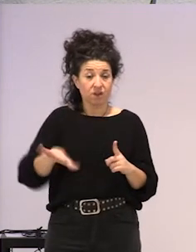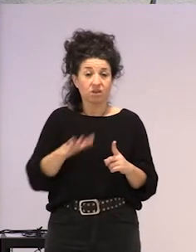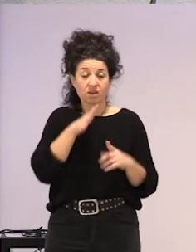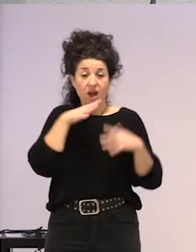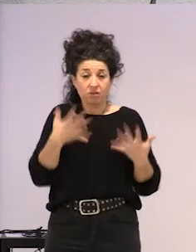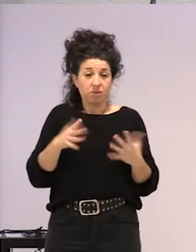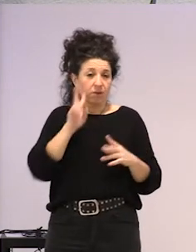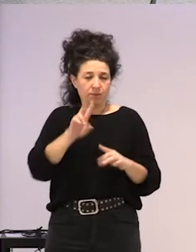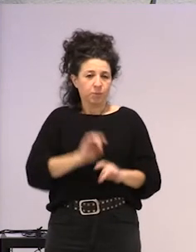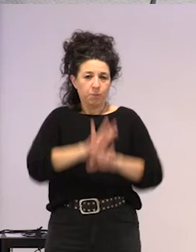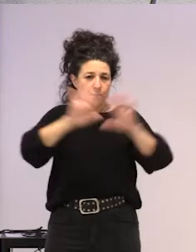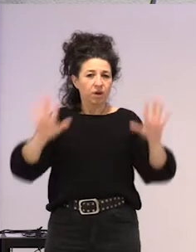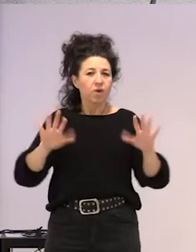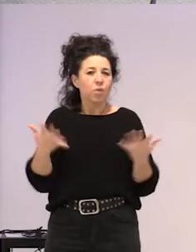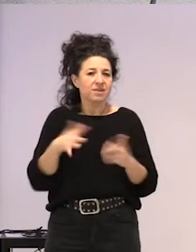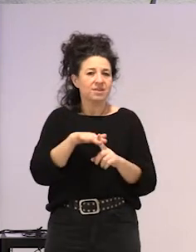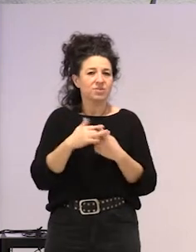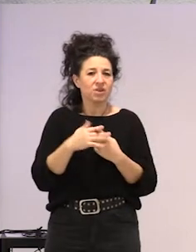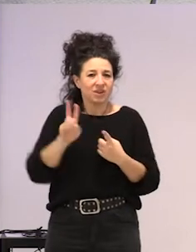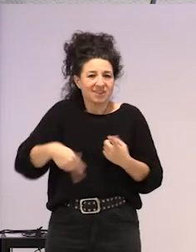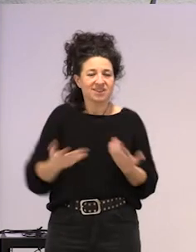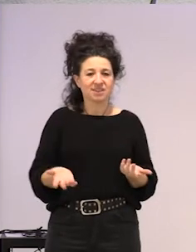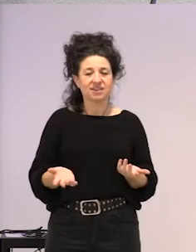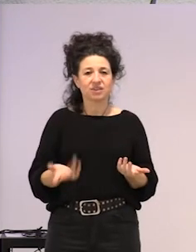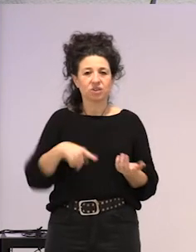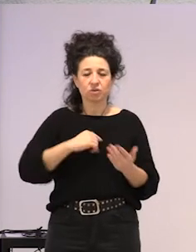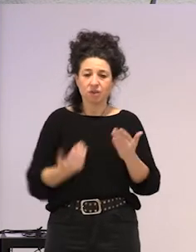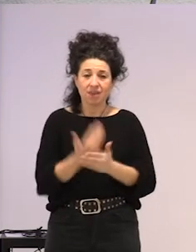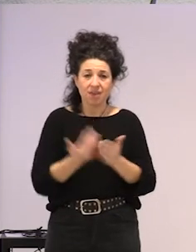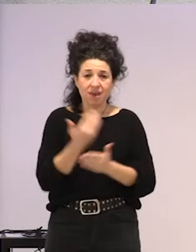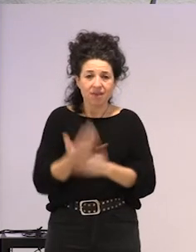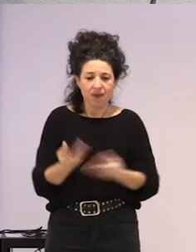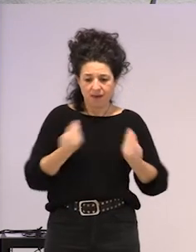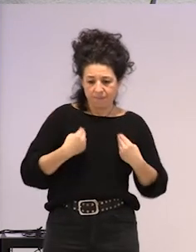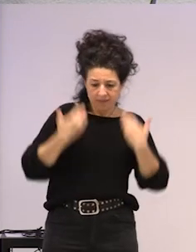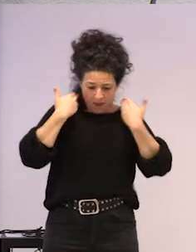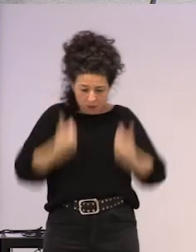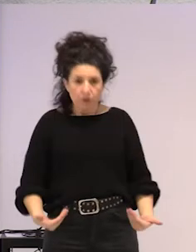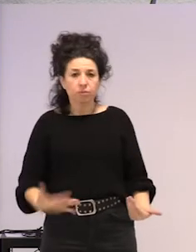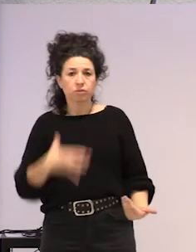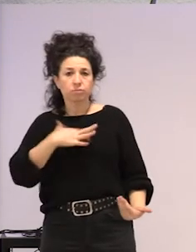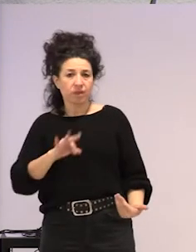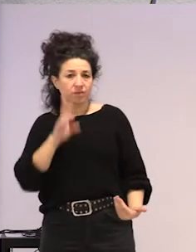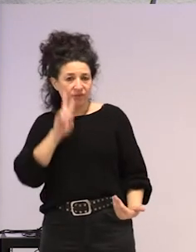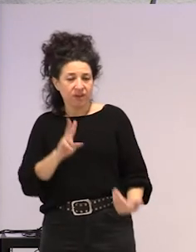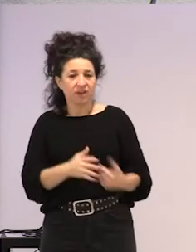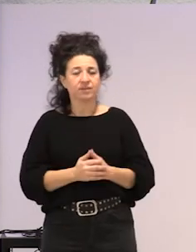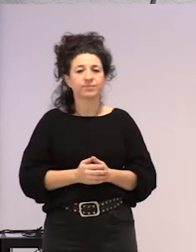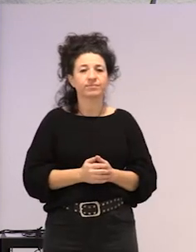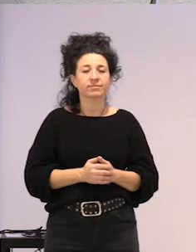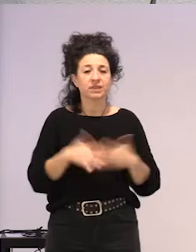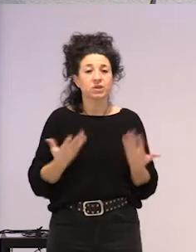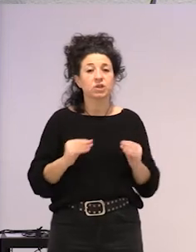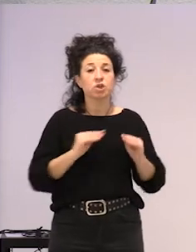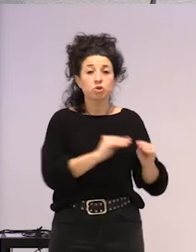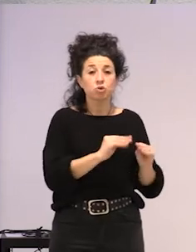garbi galdeta ez? Eta gure gaur egunerokotasunean, guri bizitza gaur putzetan, osiretzak egun zerbait. Baila, duan marinaren